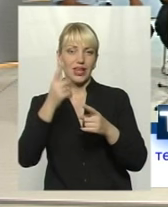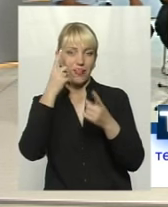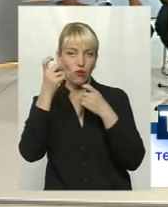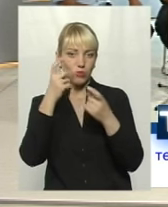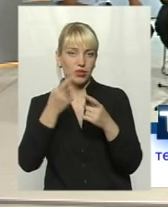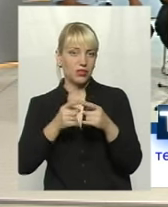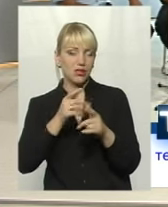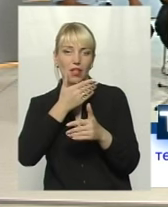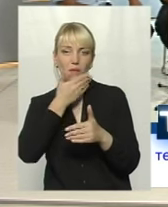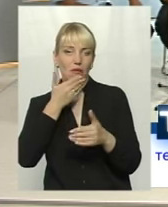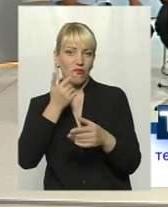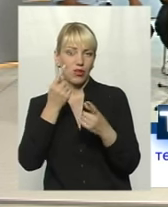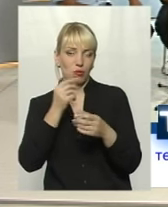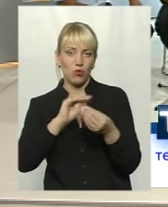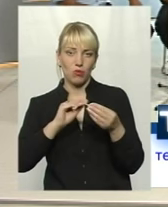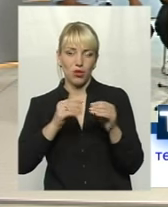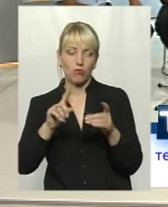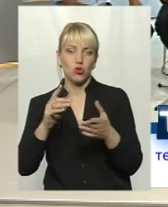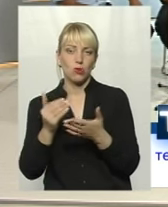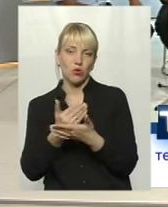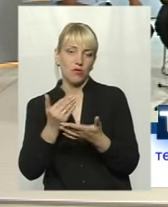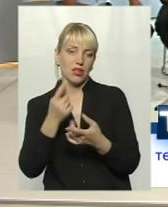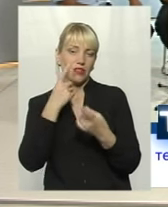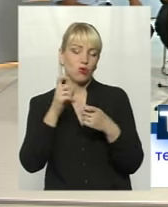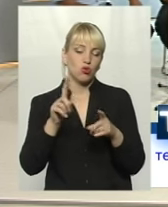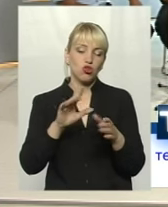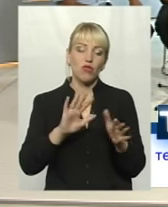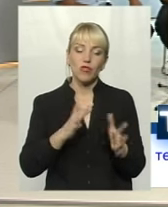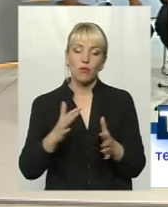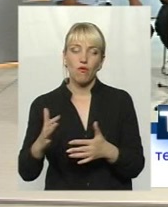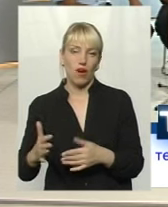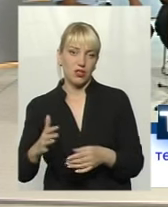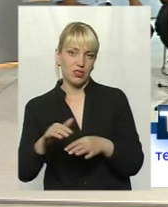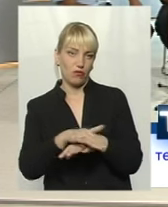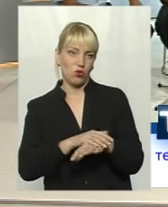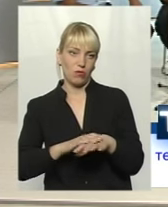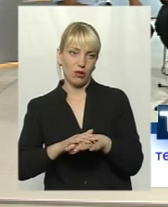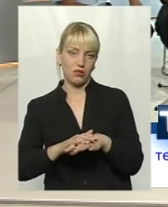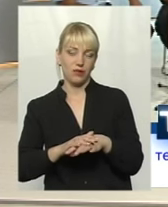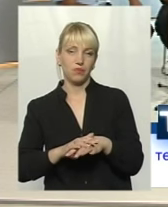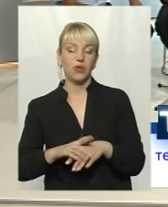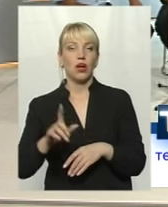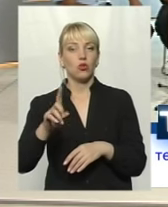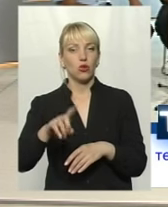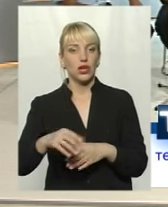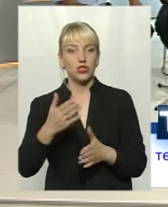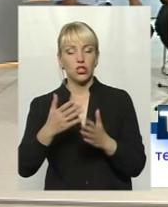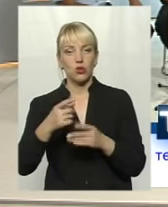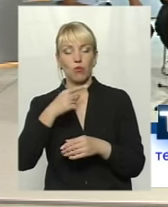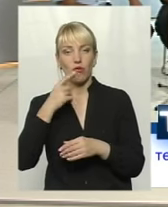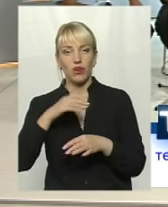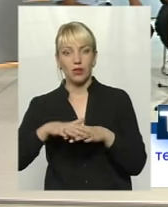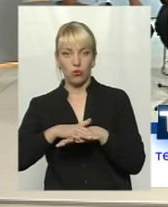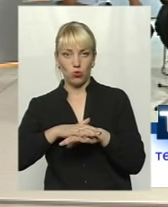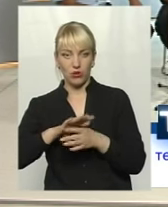є великою проблемою оновити інформацію, що відбувається в громаді. До речі, якщо поговорити про громаду